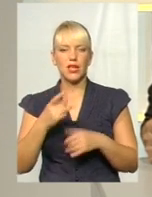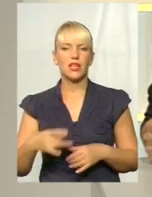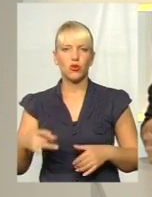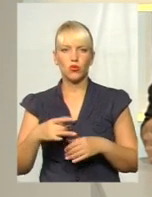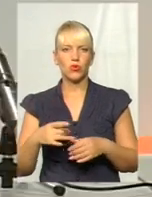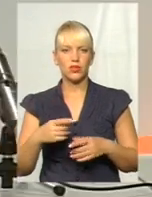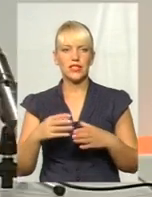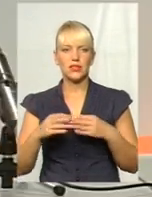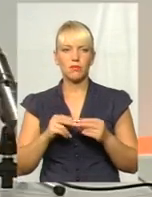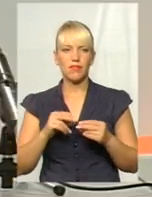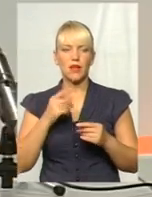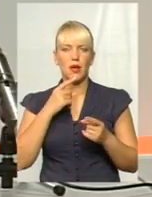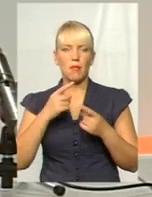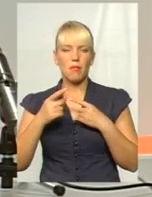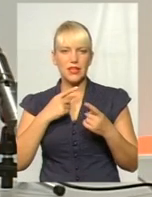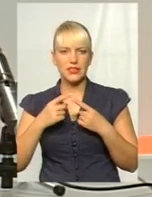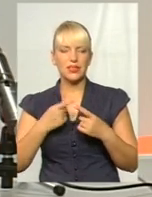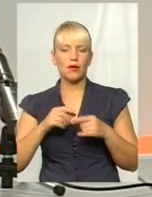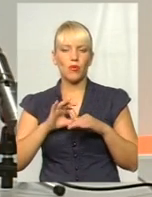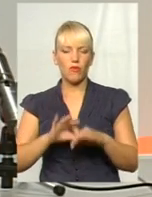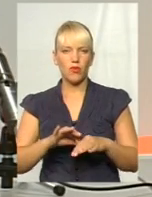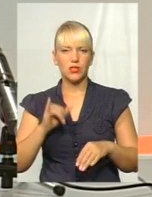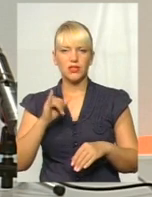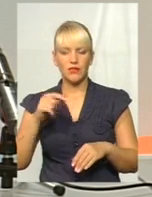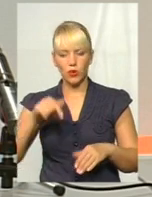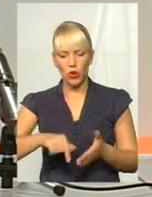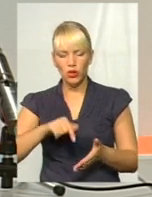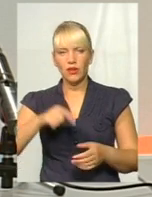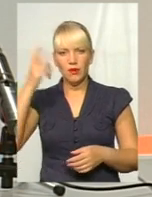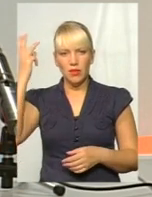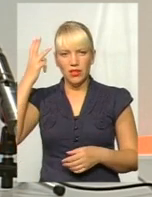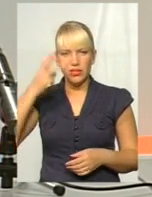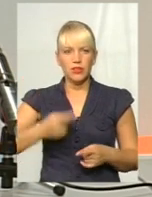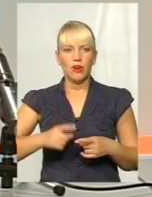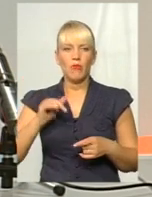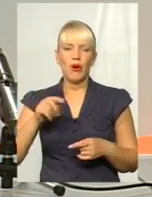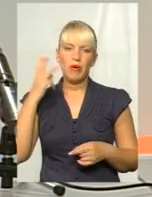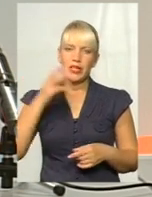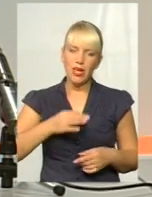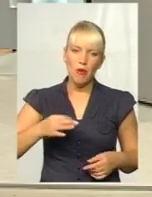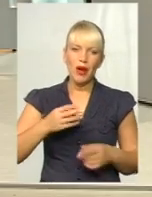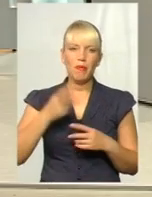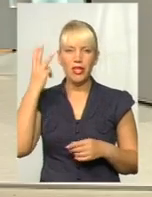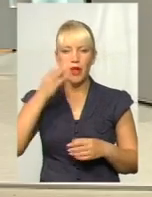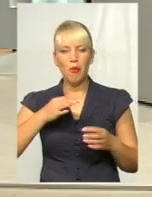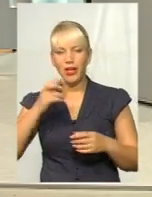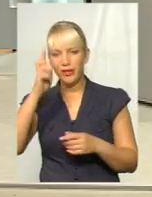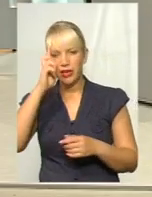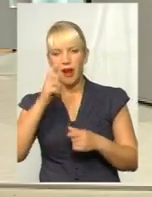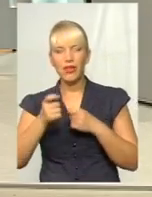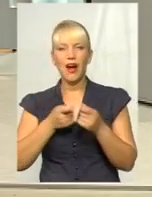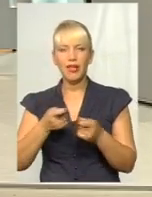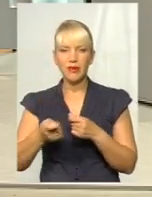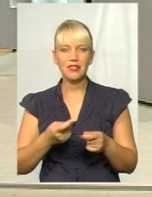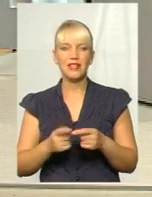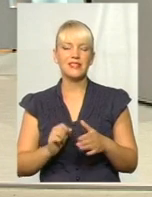співбесіди проводяться у нас тут, в місті Хмельницькому, Хмельницькій області, чи в Хмельницькій обласній державній адміністрації, чи на базі нашої торгово